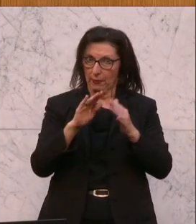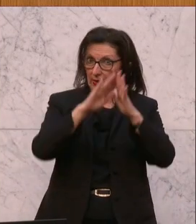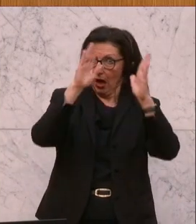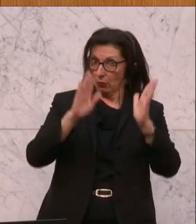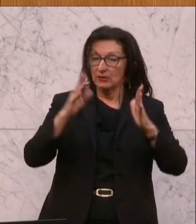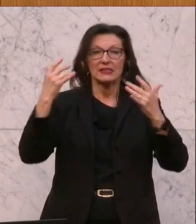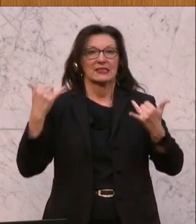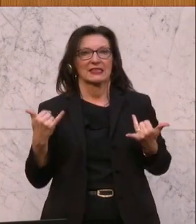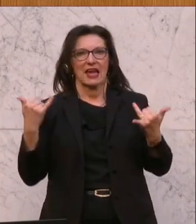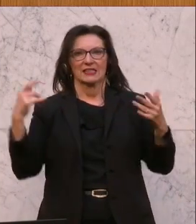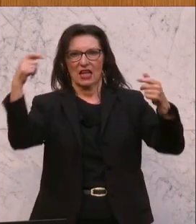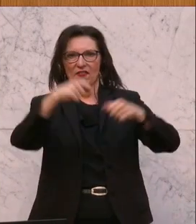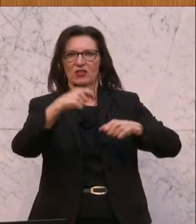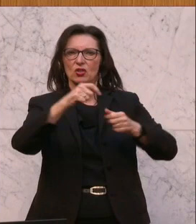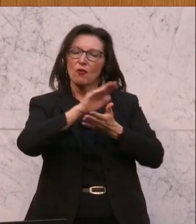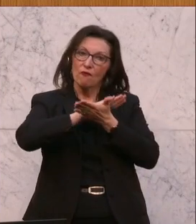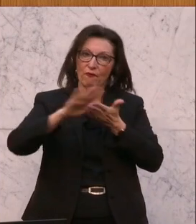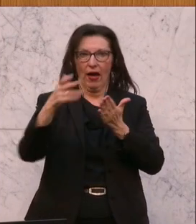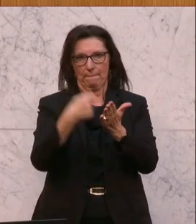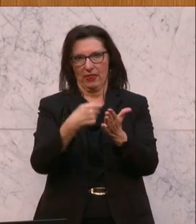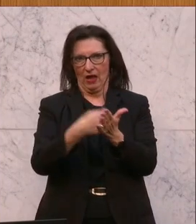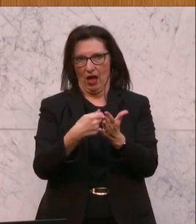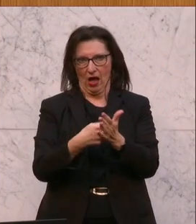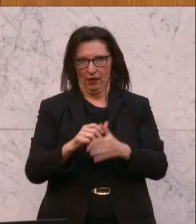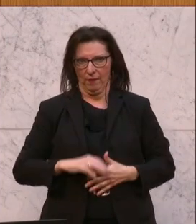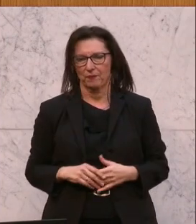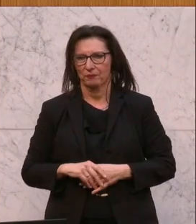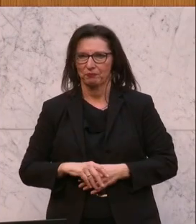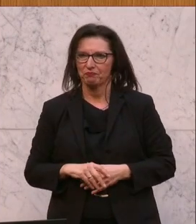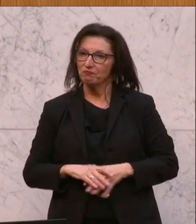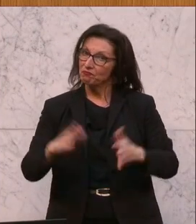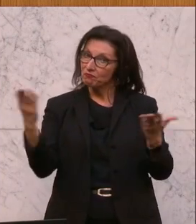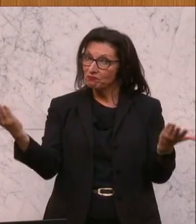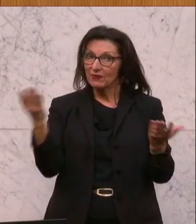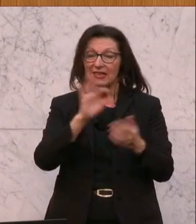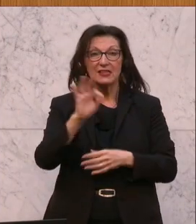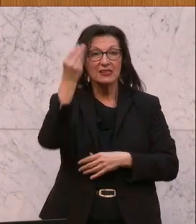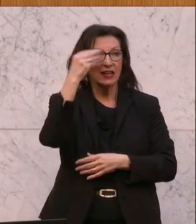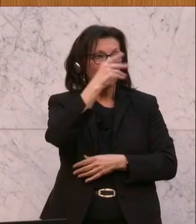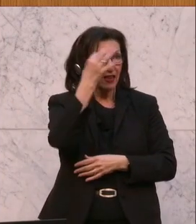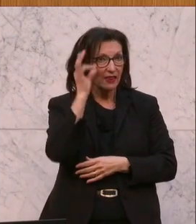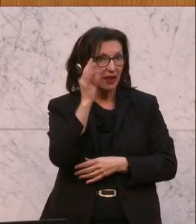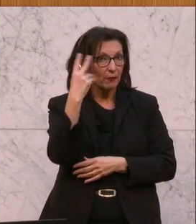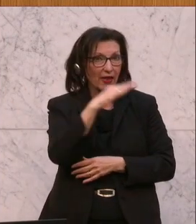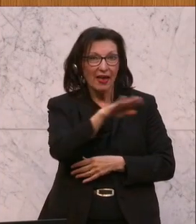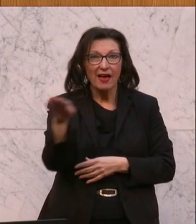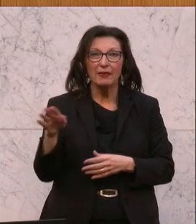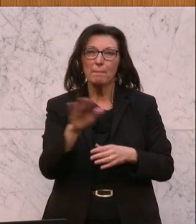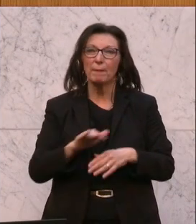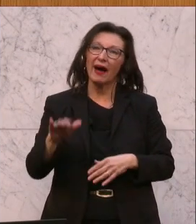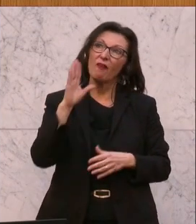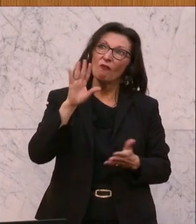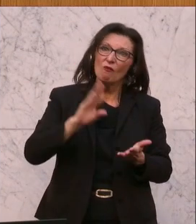Investitionsfreibetrag zustehen. Sehr geehrte Damen und Herren, die besondere Herausforderung in der Wohnpolitik ist,